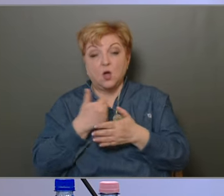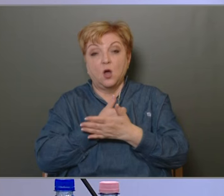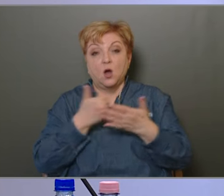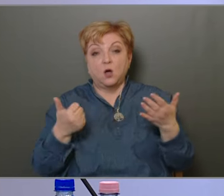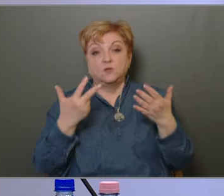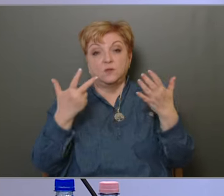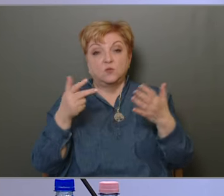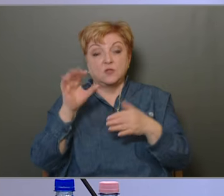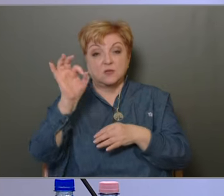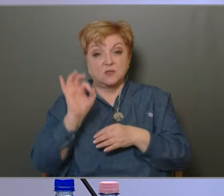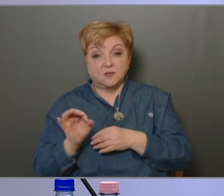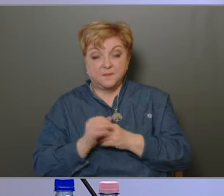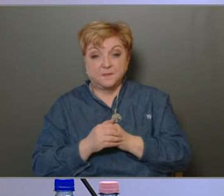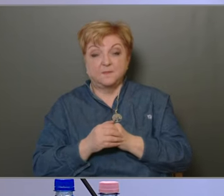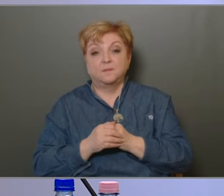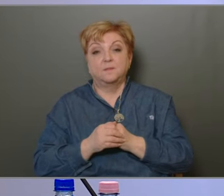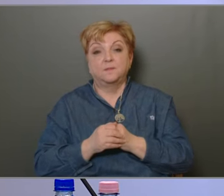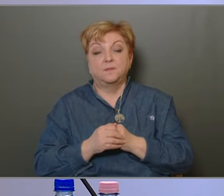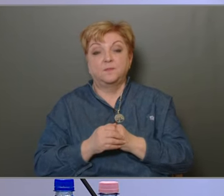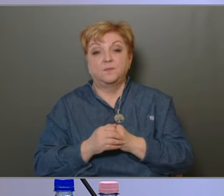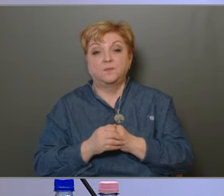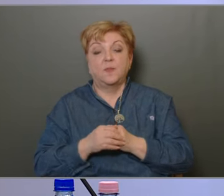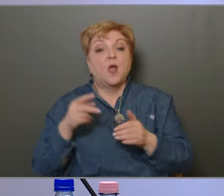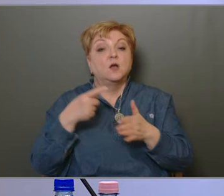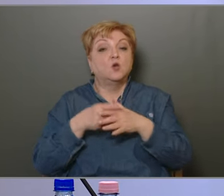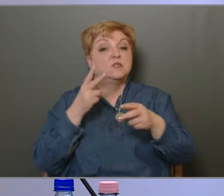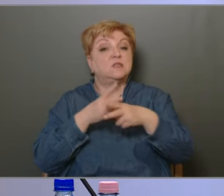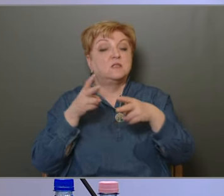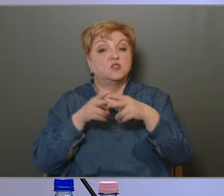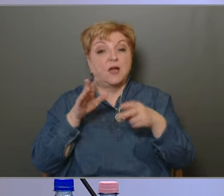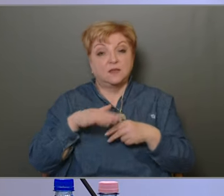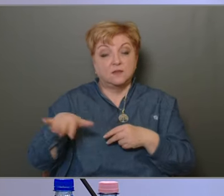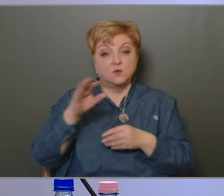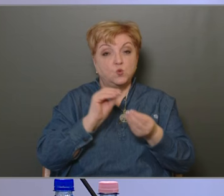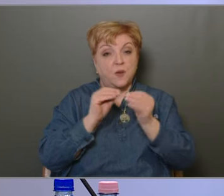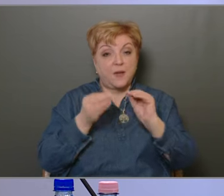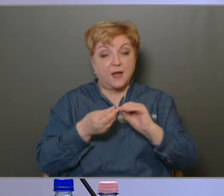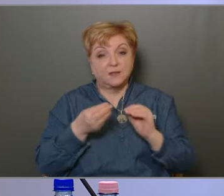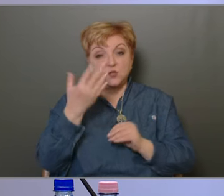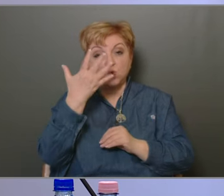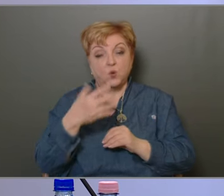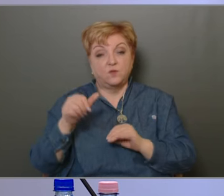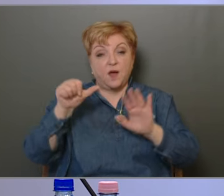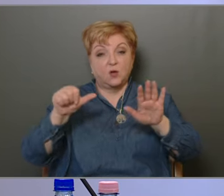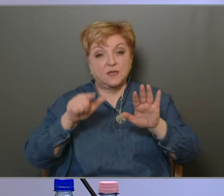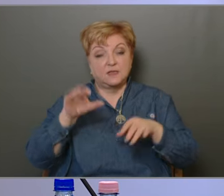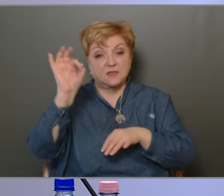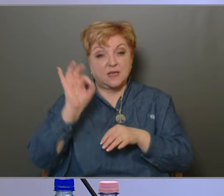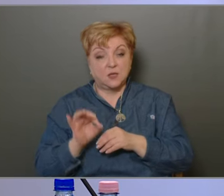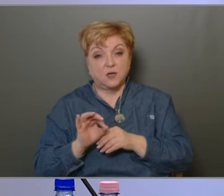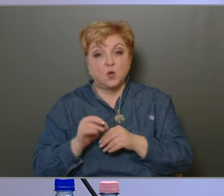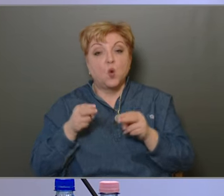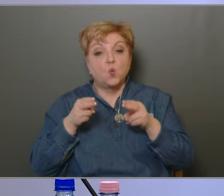,6%-os, a köztisazsági területüzemeltetés 56,1%-os,